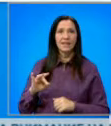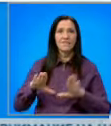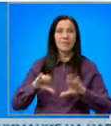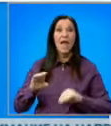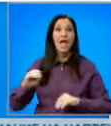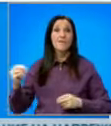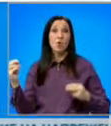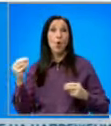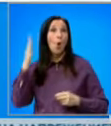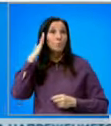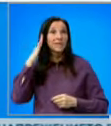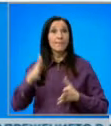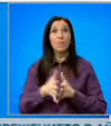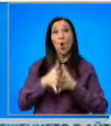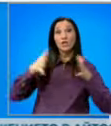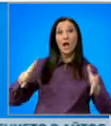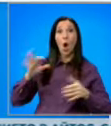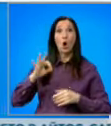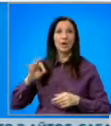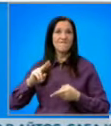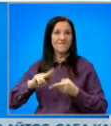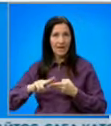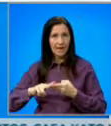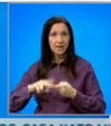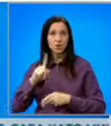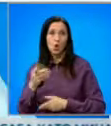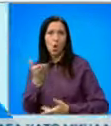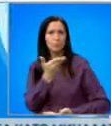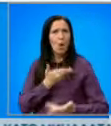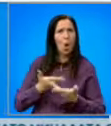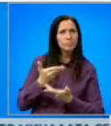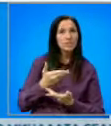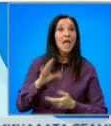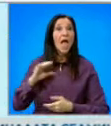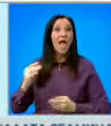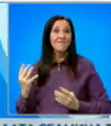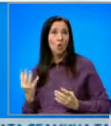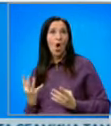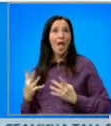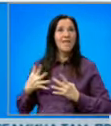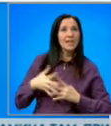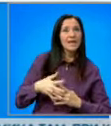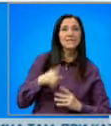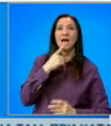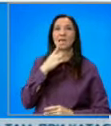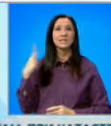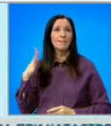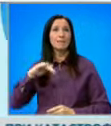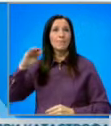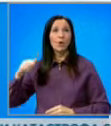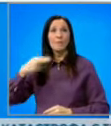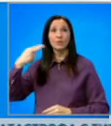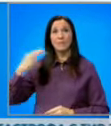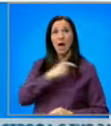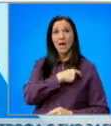Радев прие Еврокомисиаря по разширяването Оливер Вархей, с когото обсъди евроинтеграцията на Западните Балкани. По темата за Република